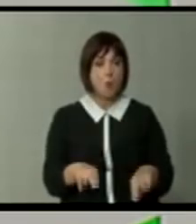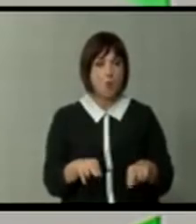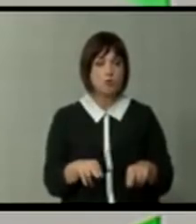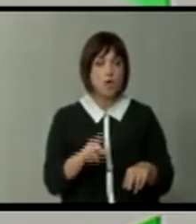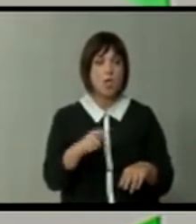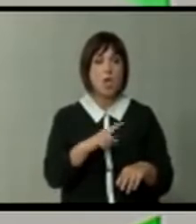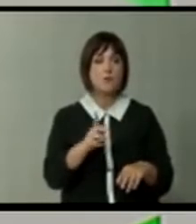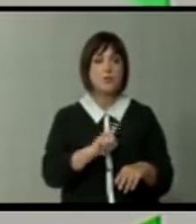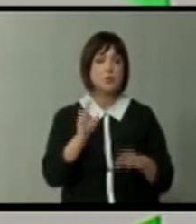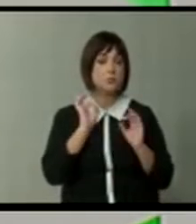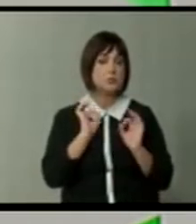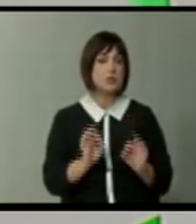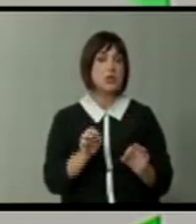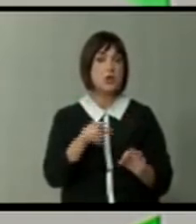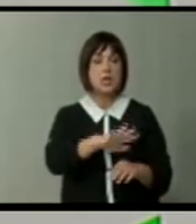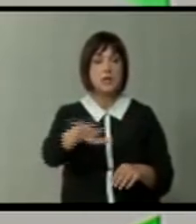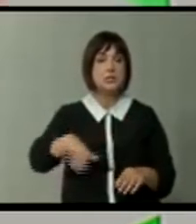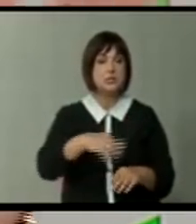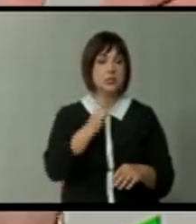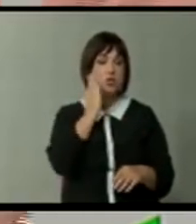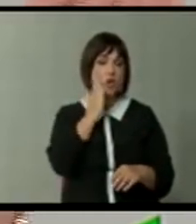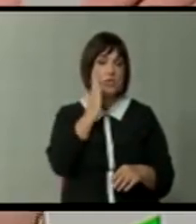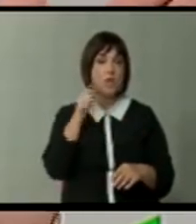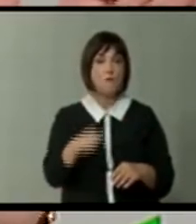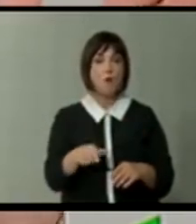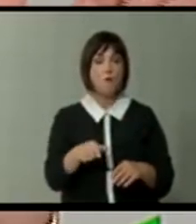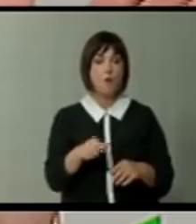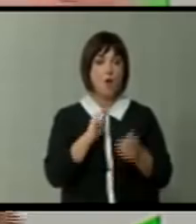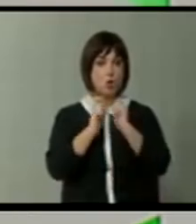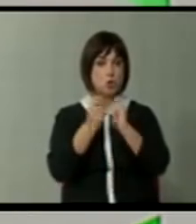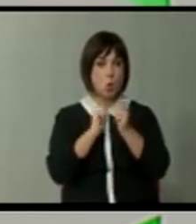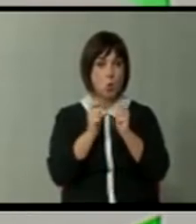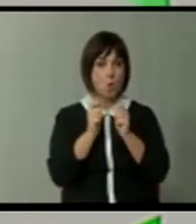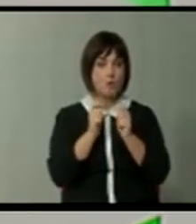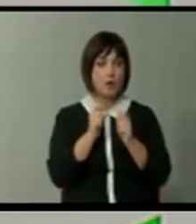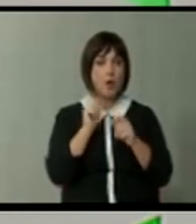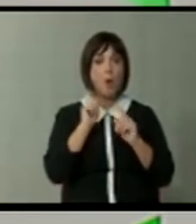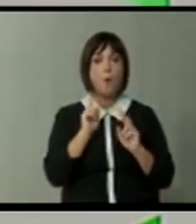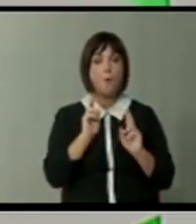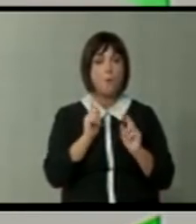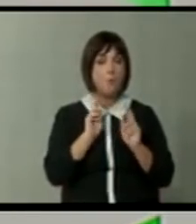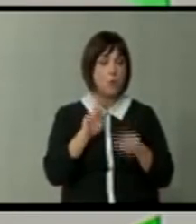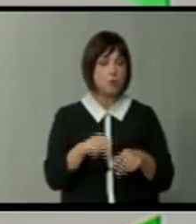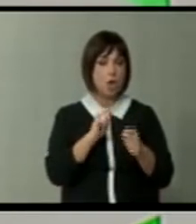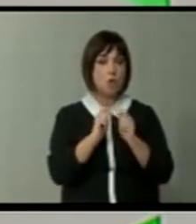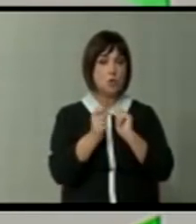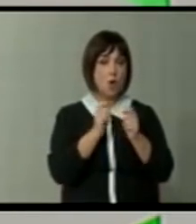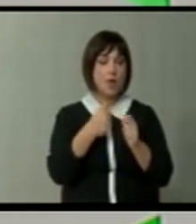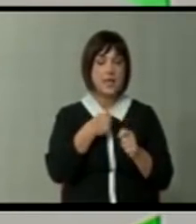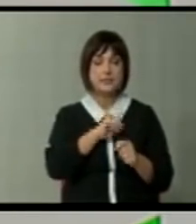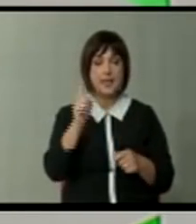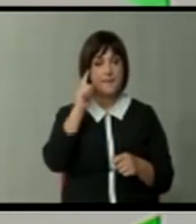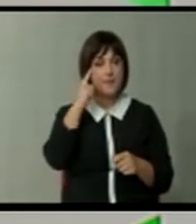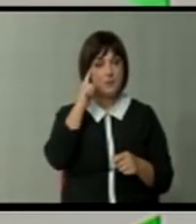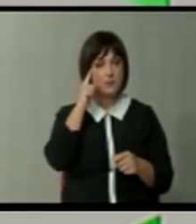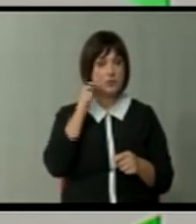и дури не сум сигурен дека сите се чесни во тој договор, можен договор, и аз не сметам